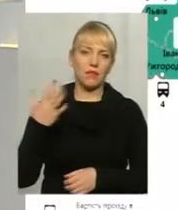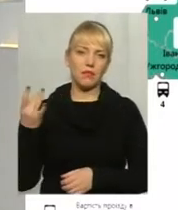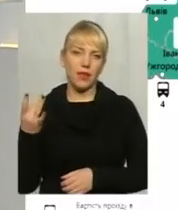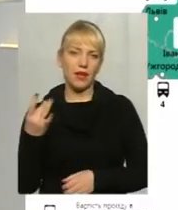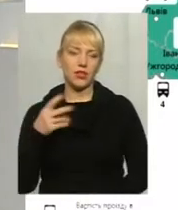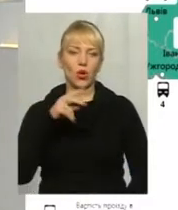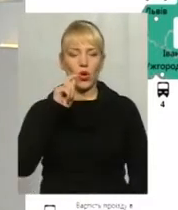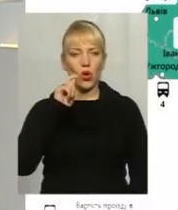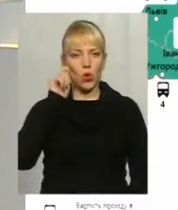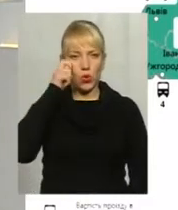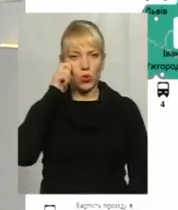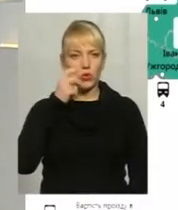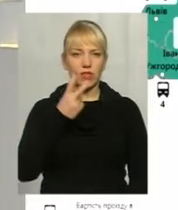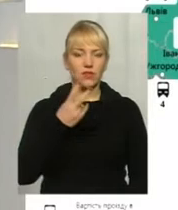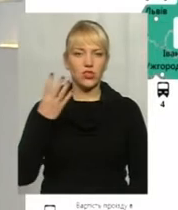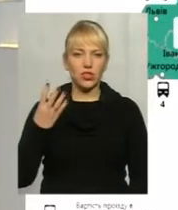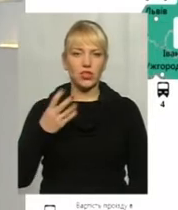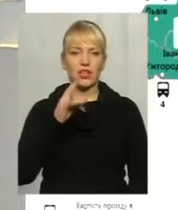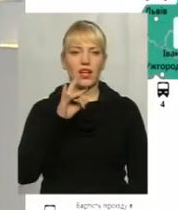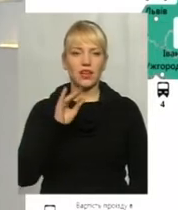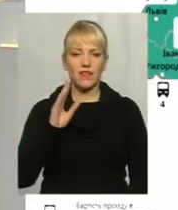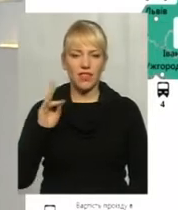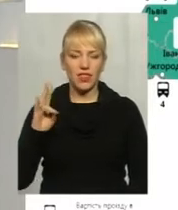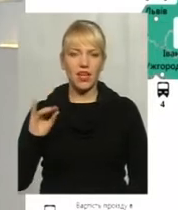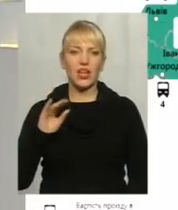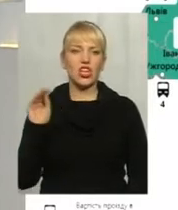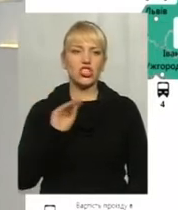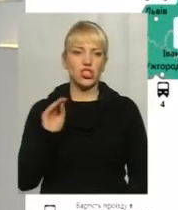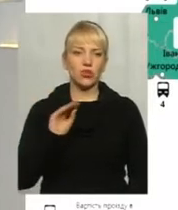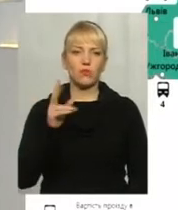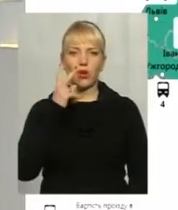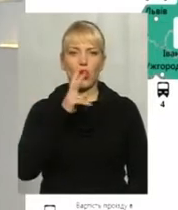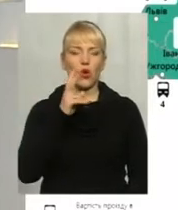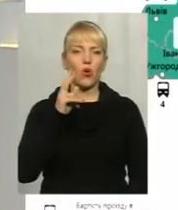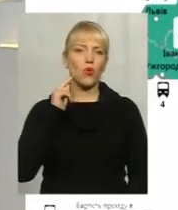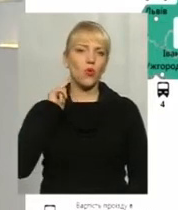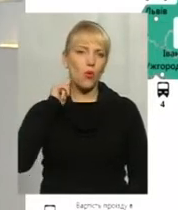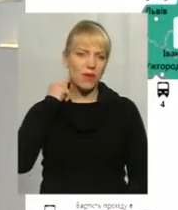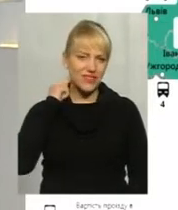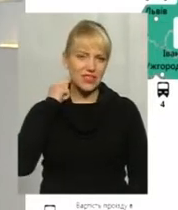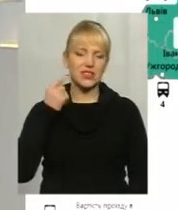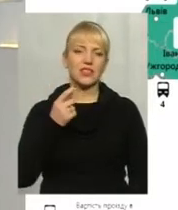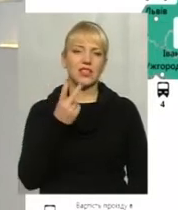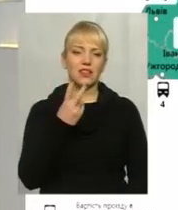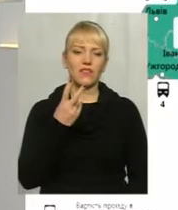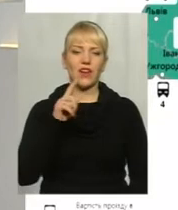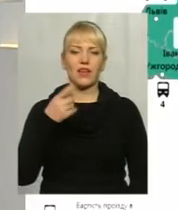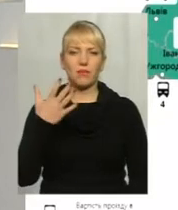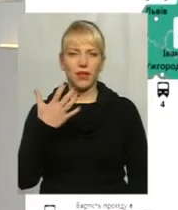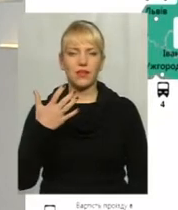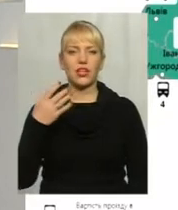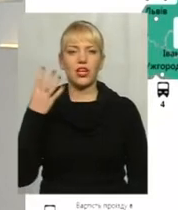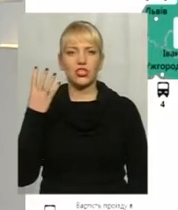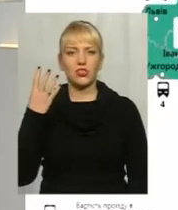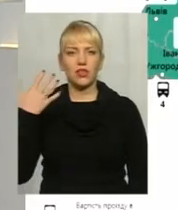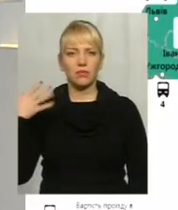2,4, 2,4, Рівне, Житомир, бачимо всю інформацію, Кропивницький, 2,5 і 4,50 також у